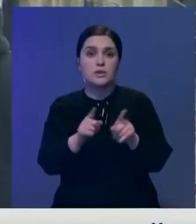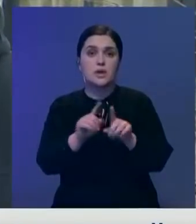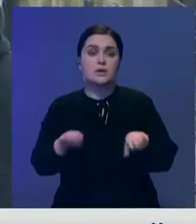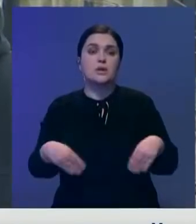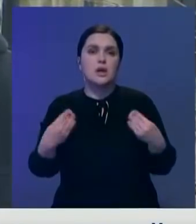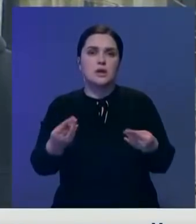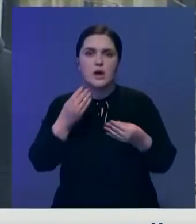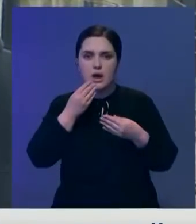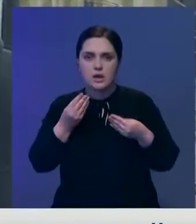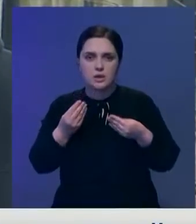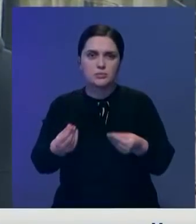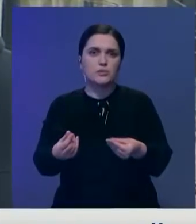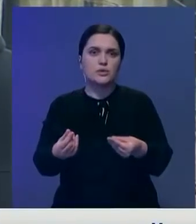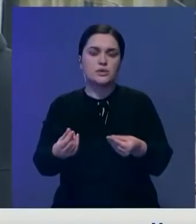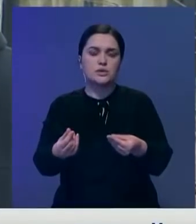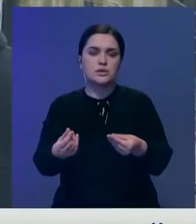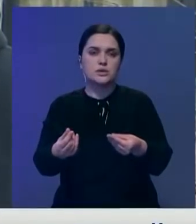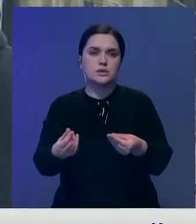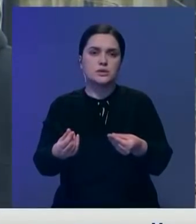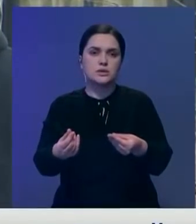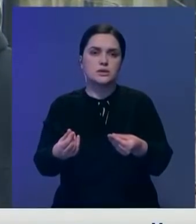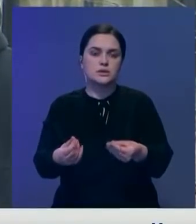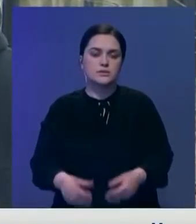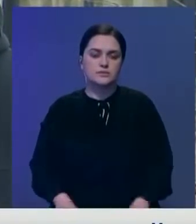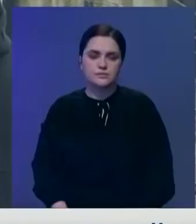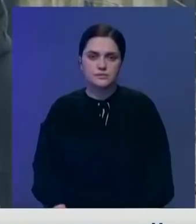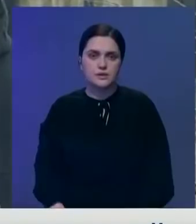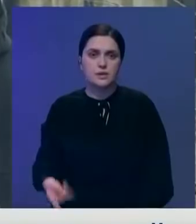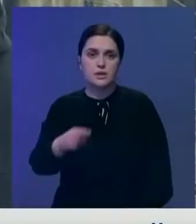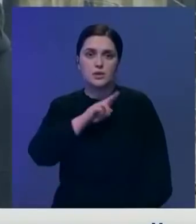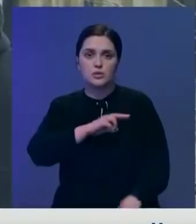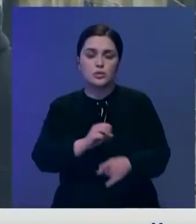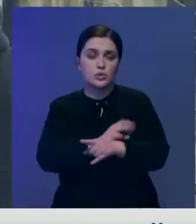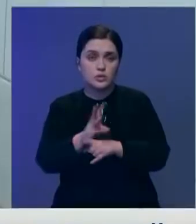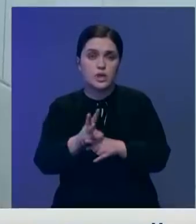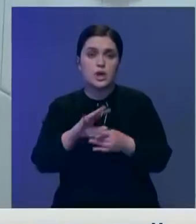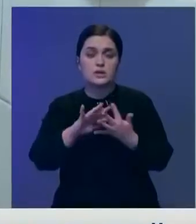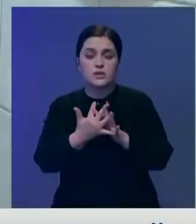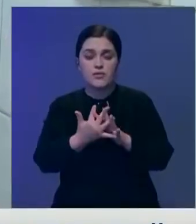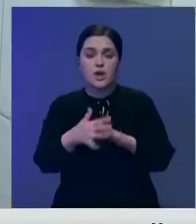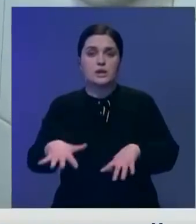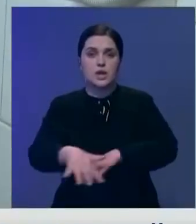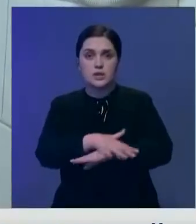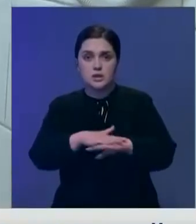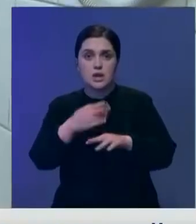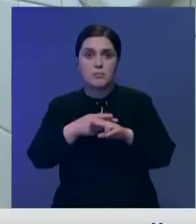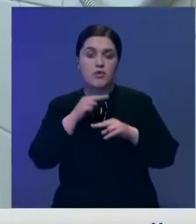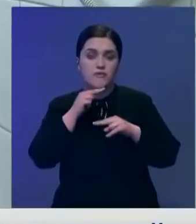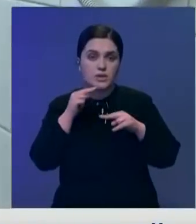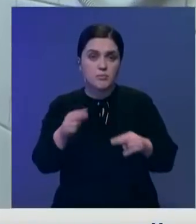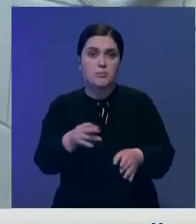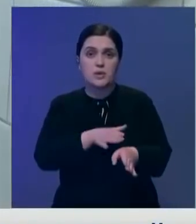большой импульс для трудоустройства сельского населения. Особое внимание при